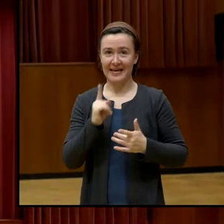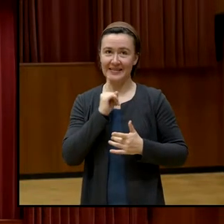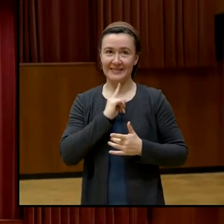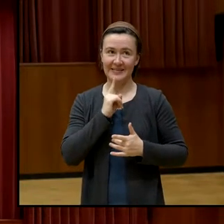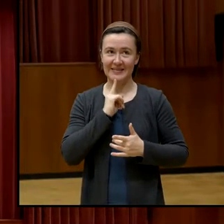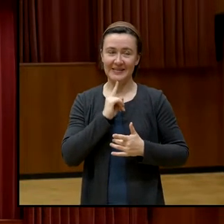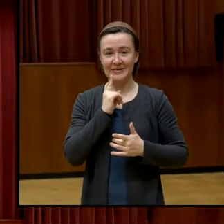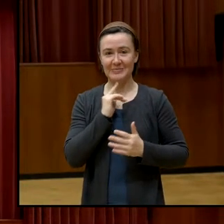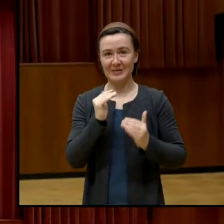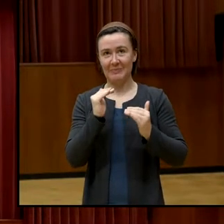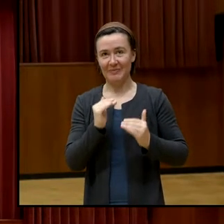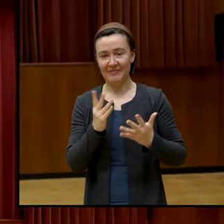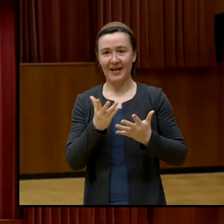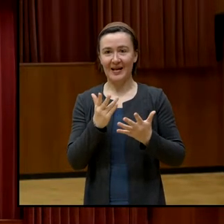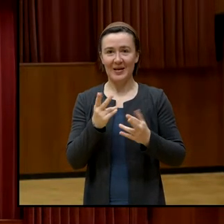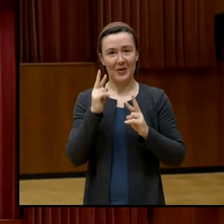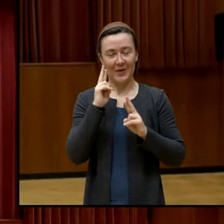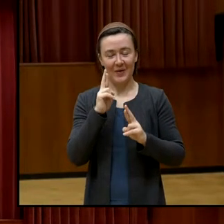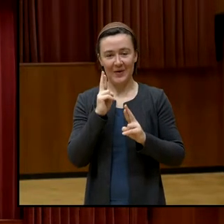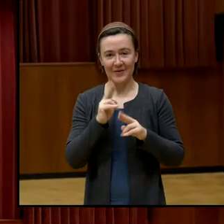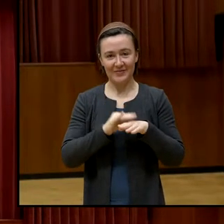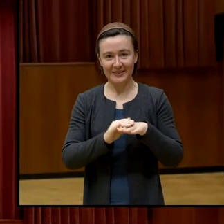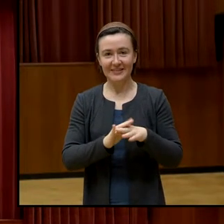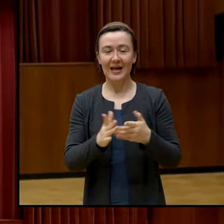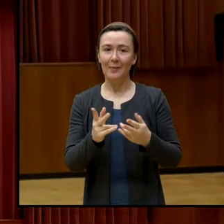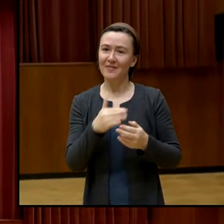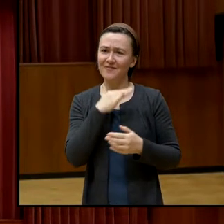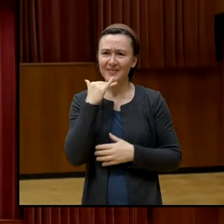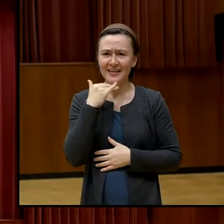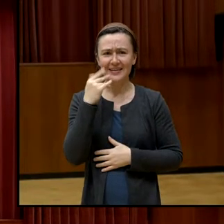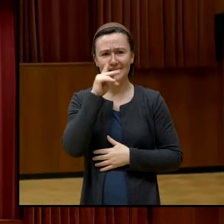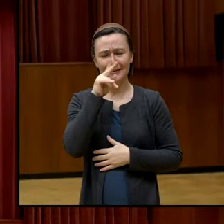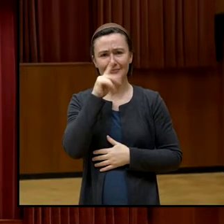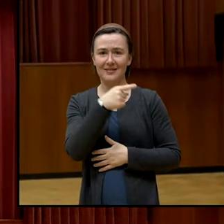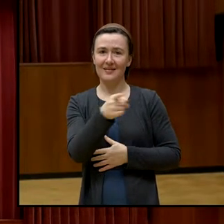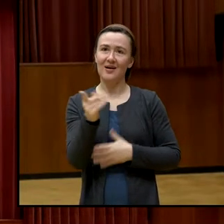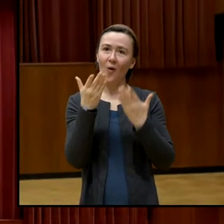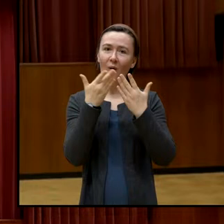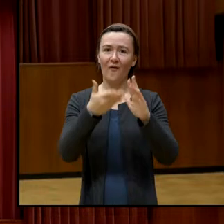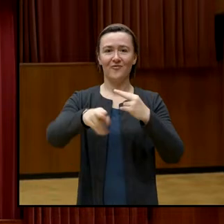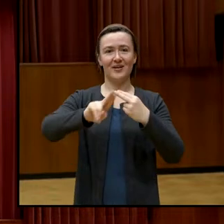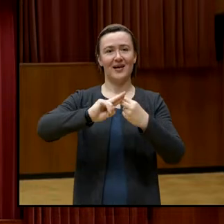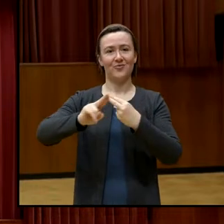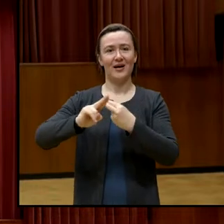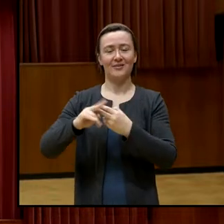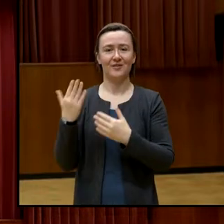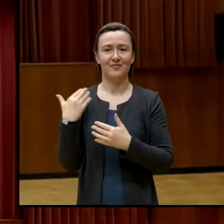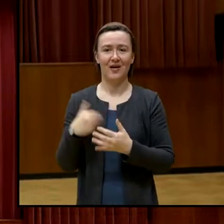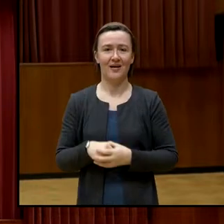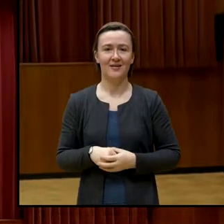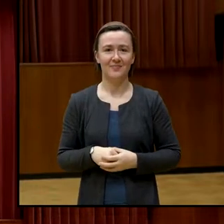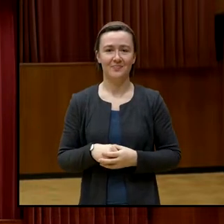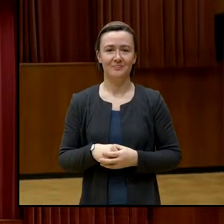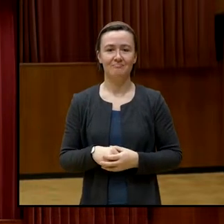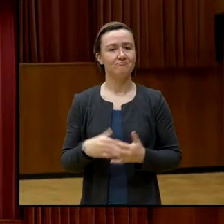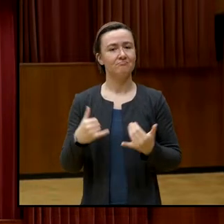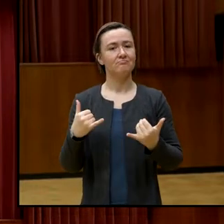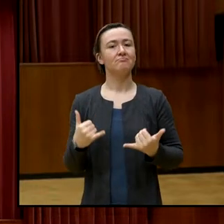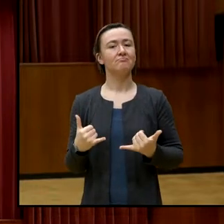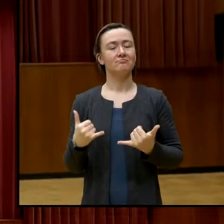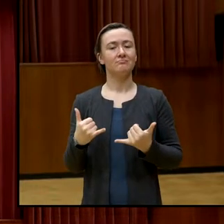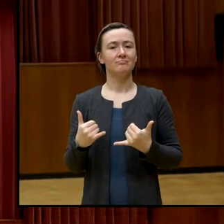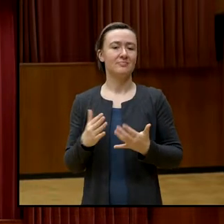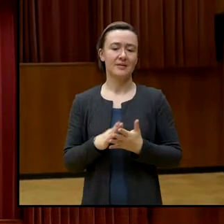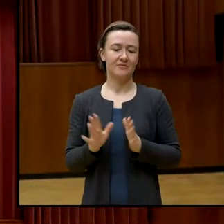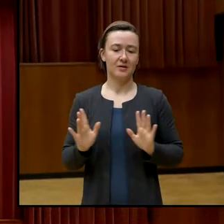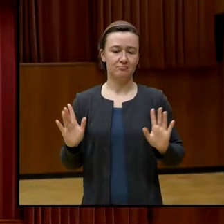auch nicht rausschaut. Aber vielen lieben Dank, dass Sie so offen geantwortet haben. Und damit lasse ich das jetzt einfach mal so